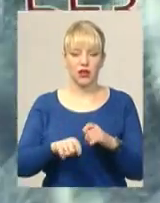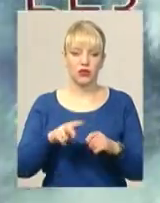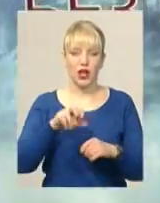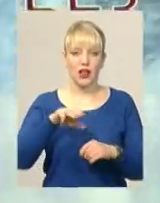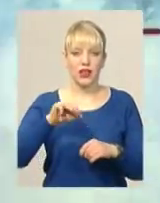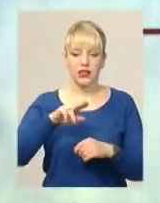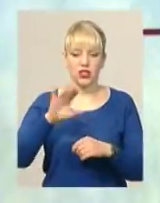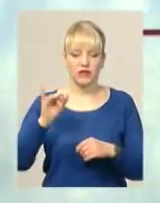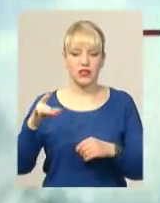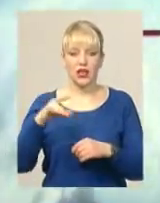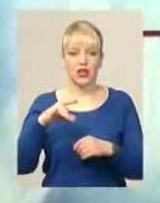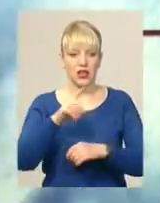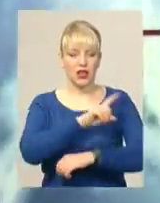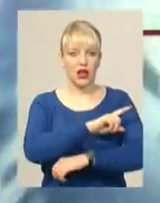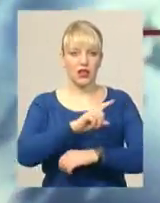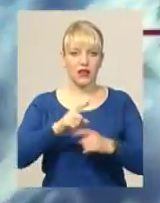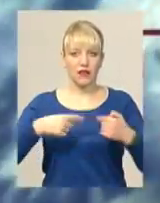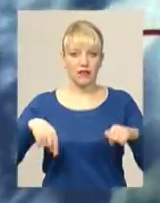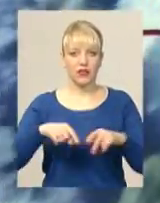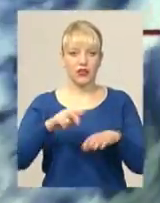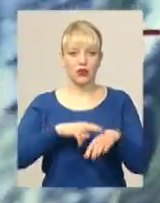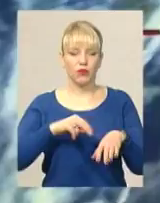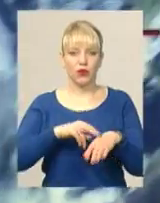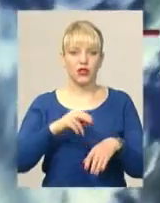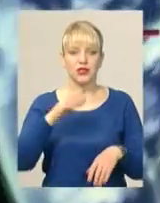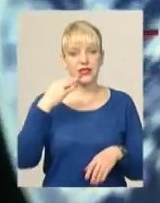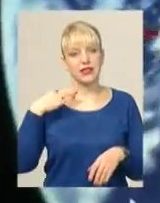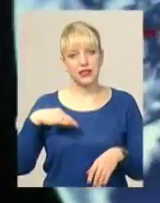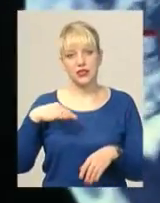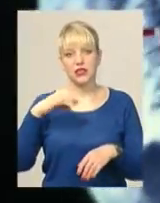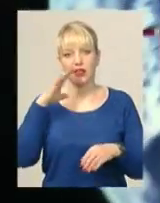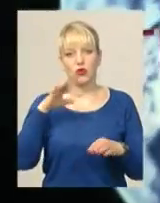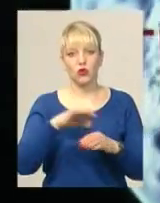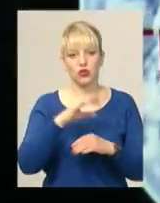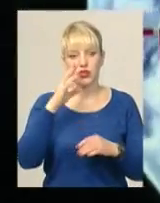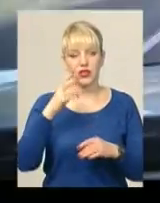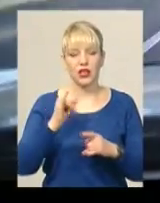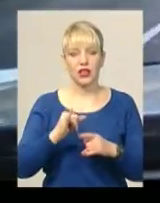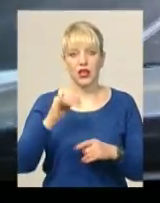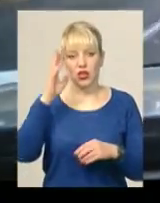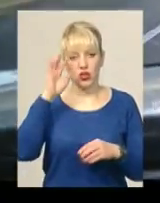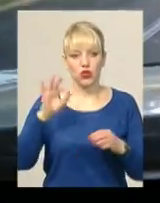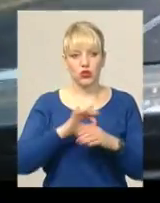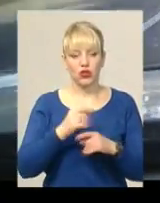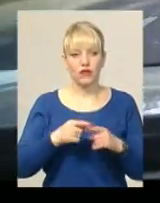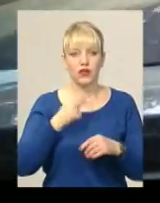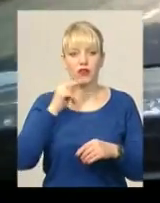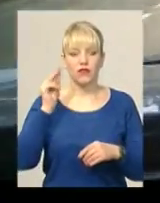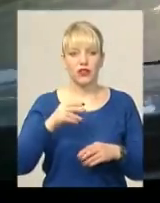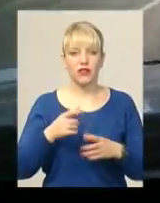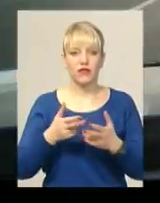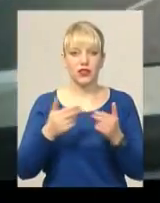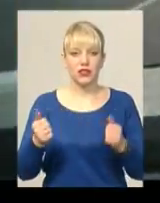райвідділу міліції Олександр Гулько, його дружина та син. Винним у скоєні ДТП зі смертельними наслідками суд визнав жителя Летичева